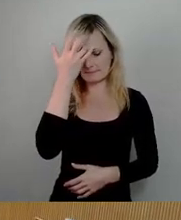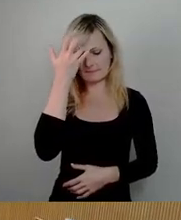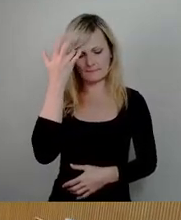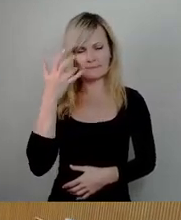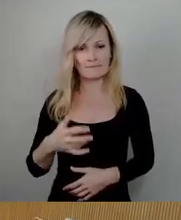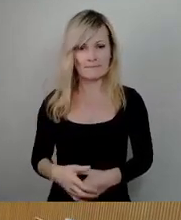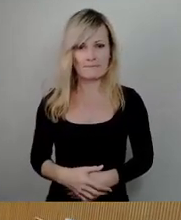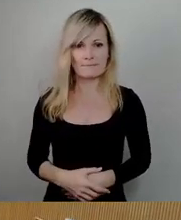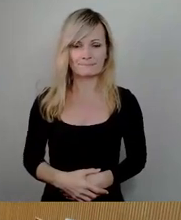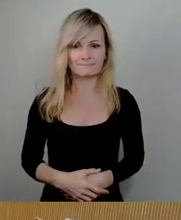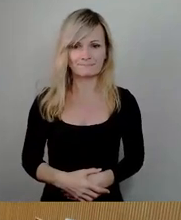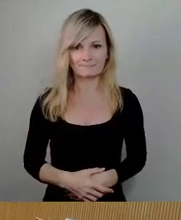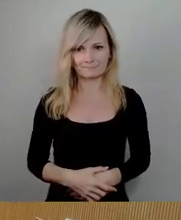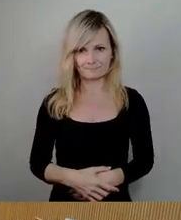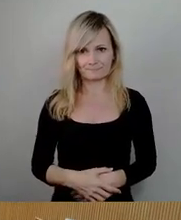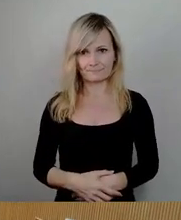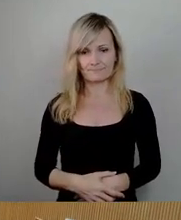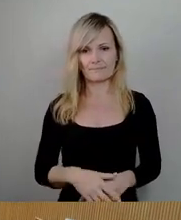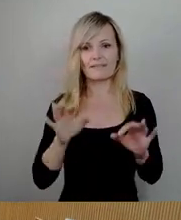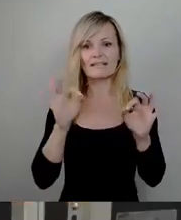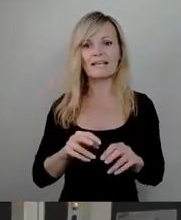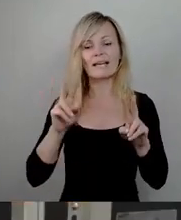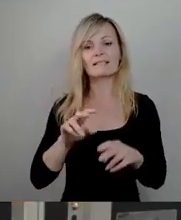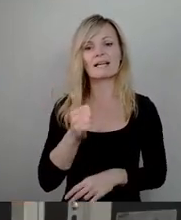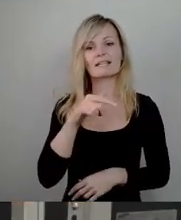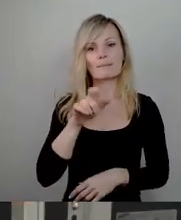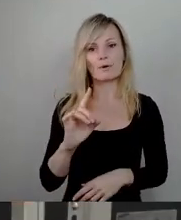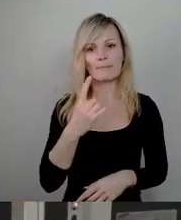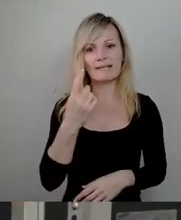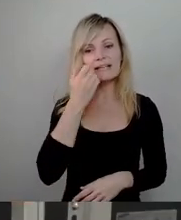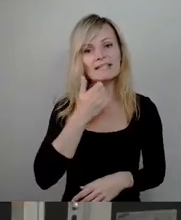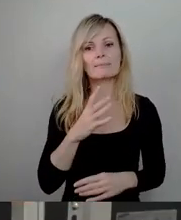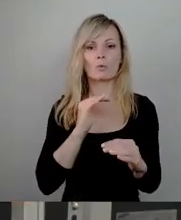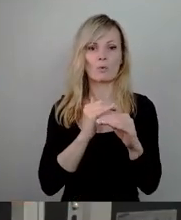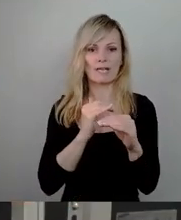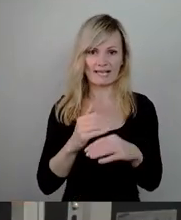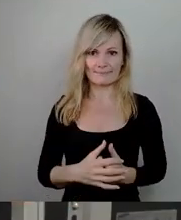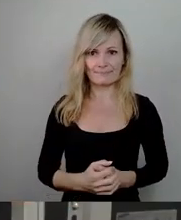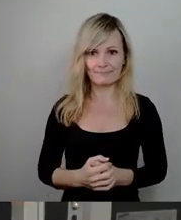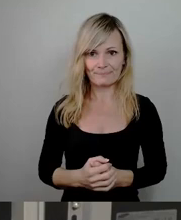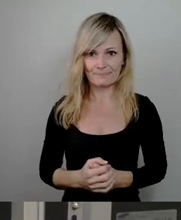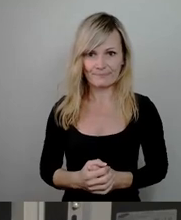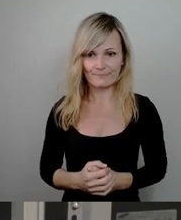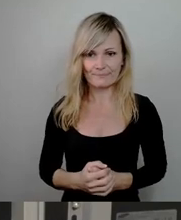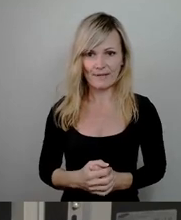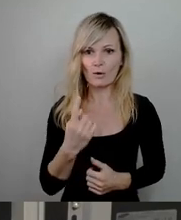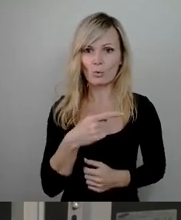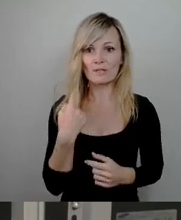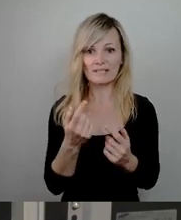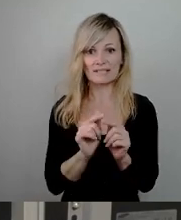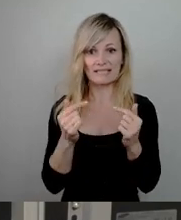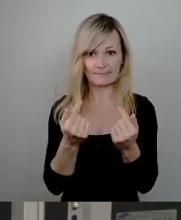Sehr geehrter Herr erster Bürgermeister, liebe Kolleginnen und Kollegen, unser Team wird dem